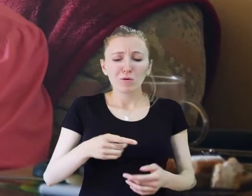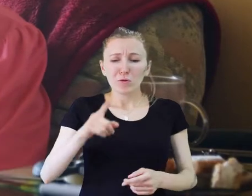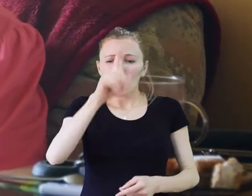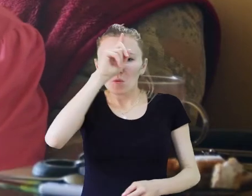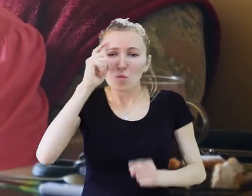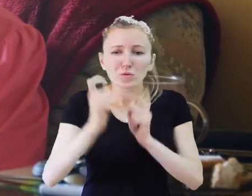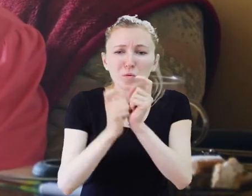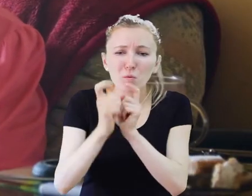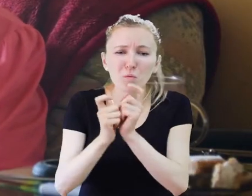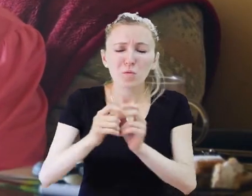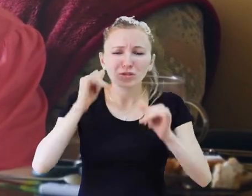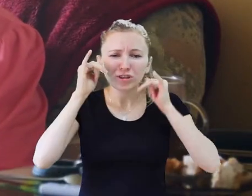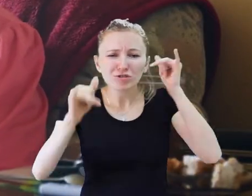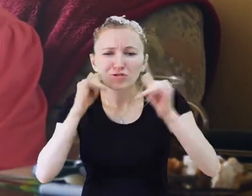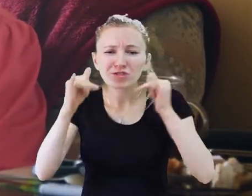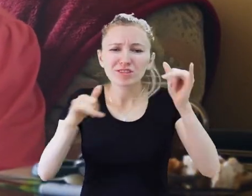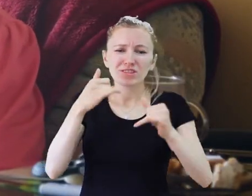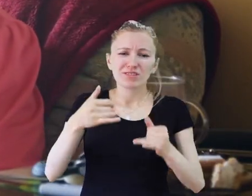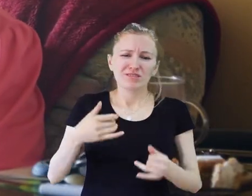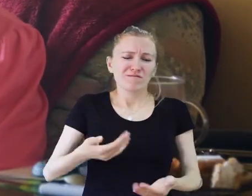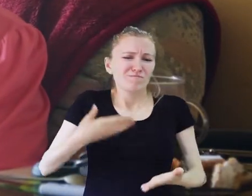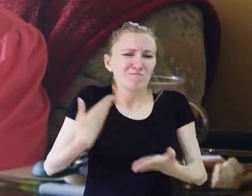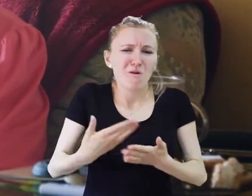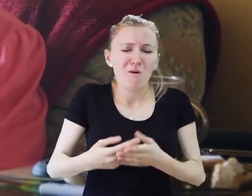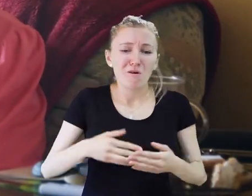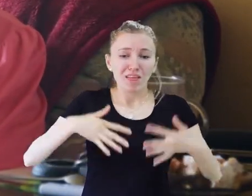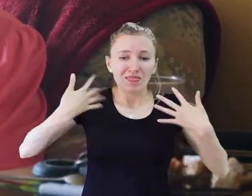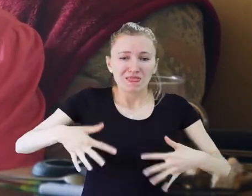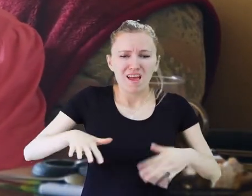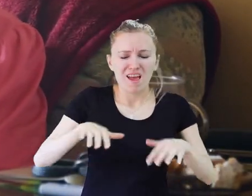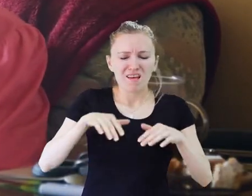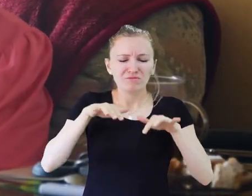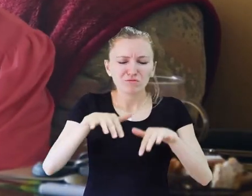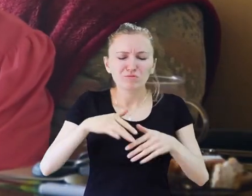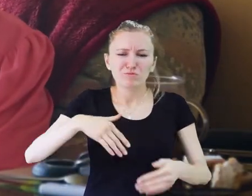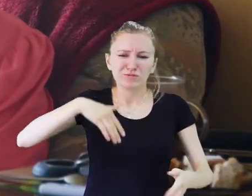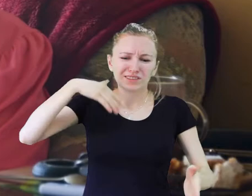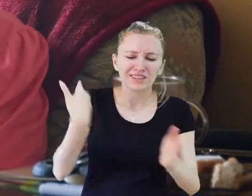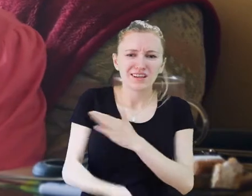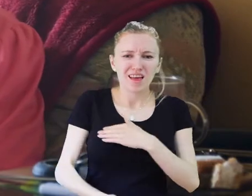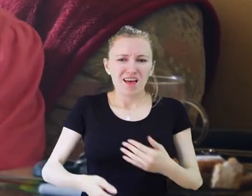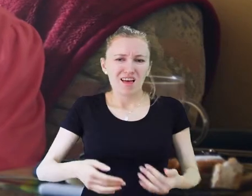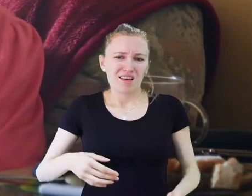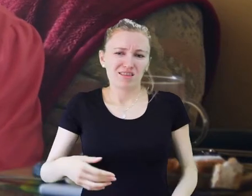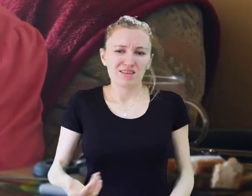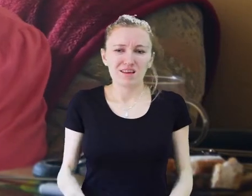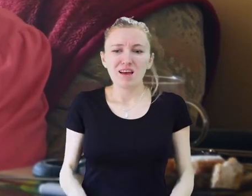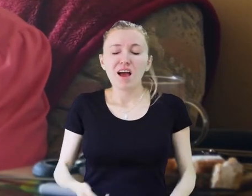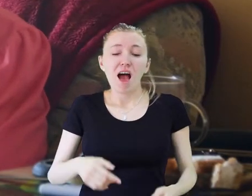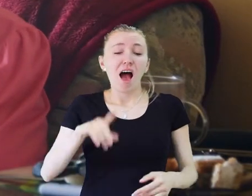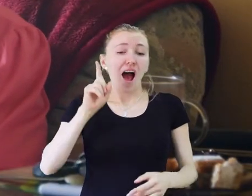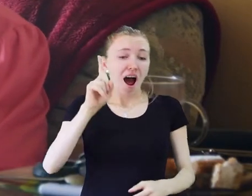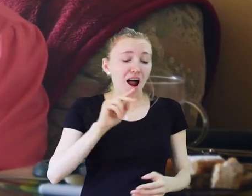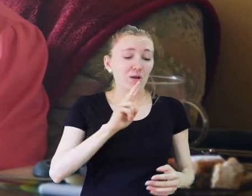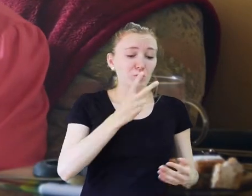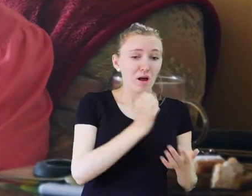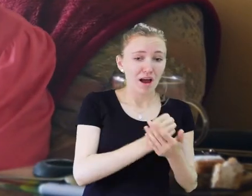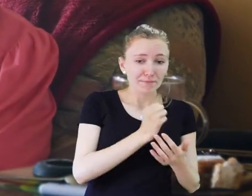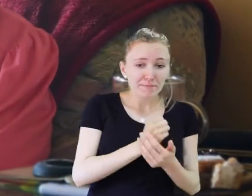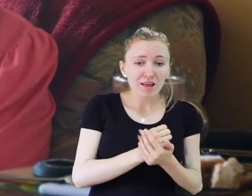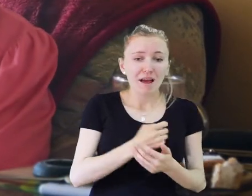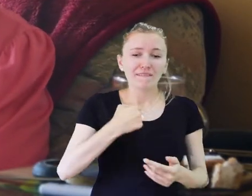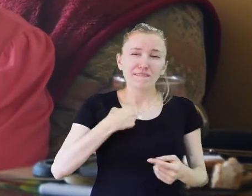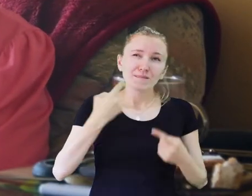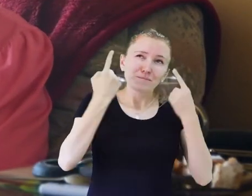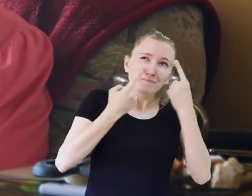Po co ja się z tymi ludźmi tam barwam, szamotałam i ile nerwów straciłam i to? Ale z